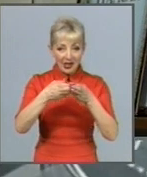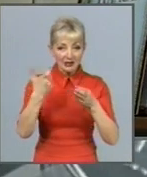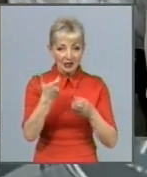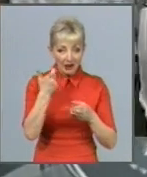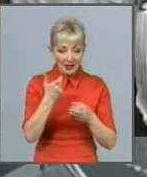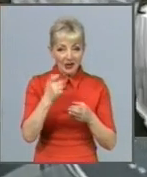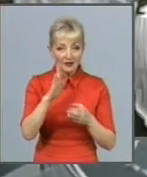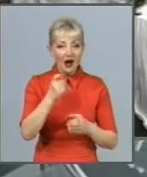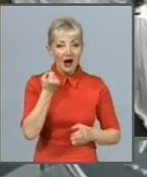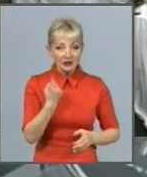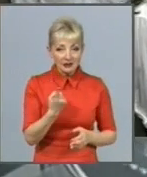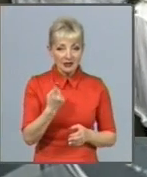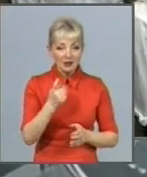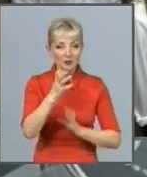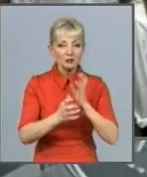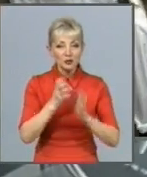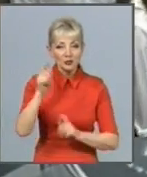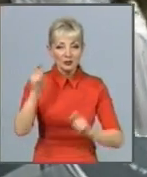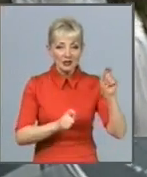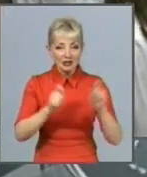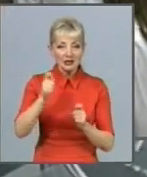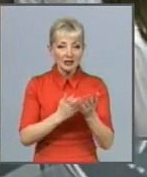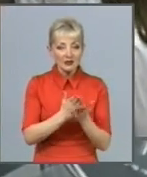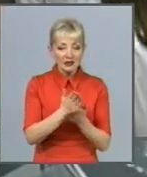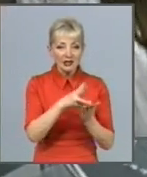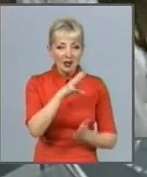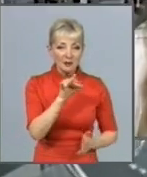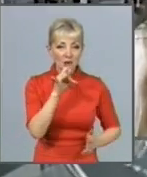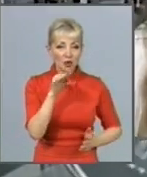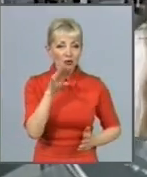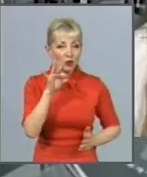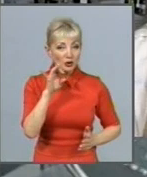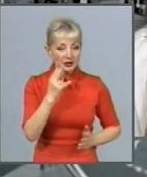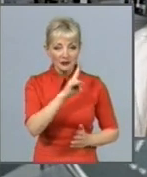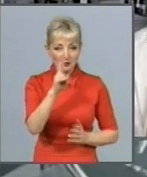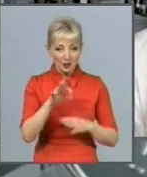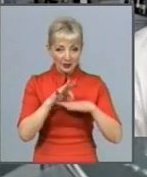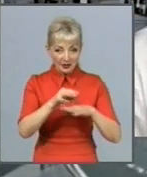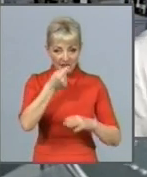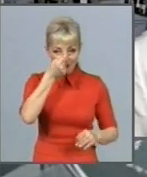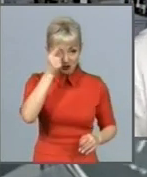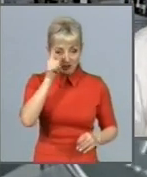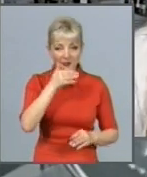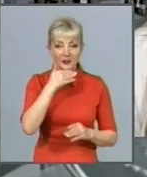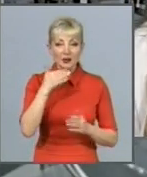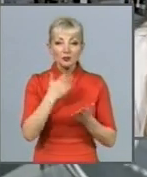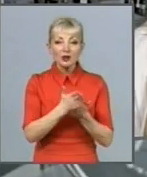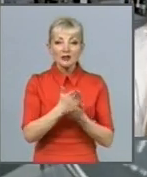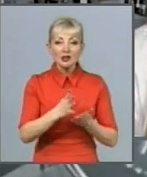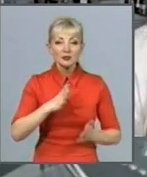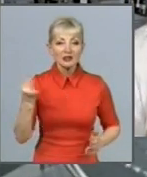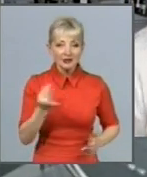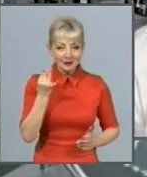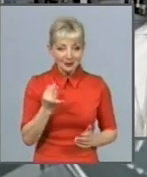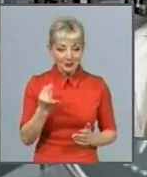міжнародному з'їзді ветеранів-миротворців, який проходив у Чехії. Багато ветеранів були зацікавлені саме нами, адже ми були